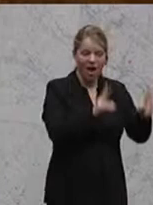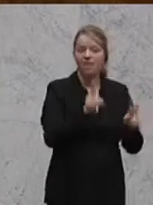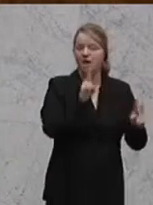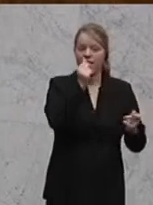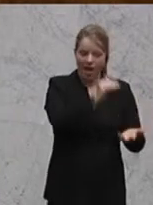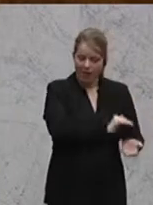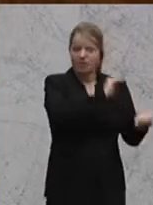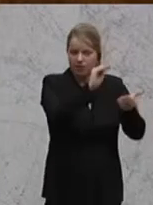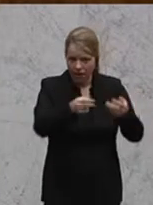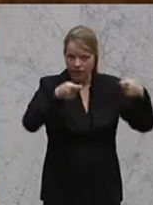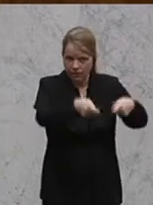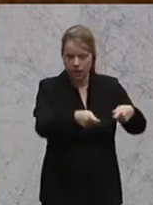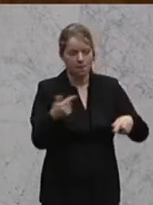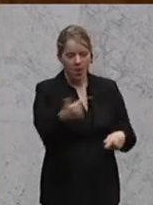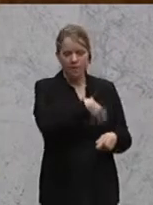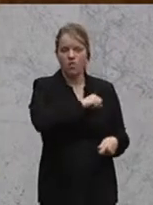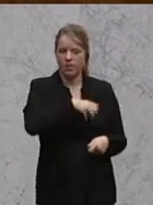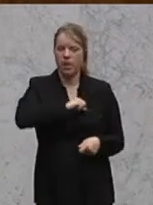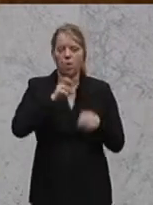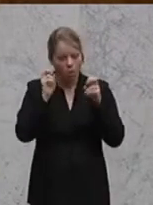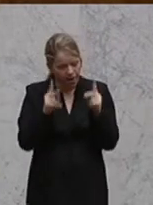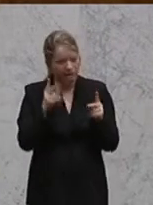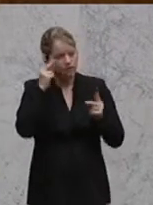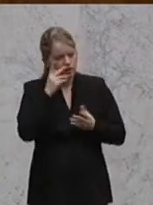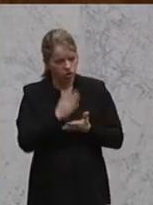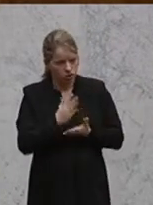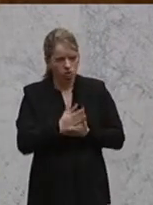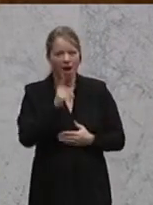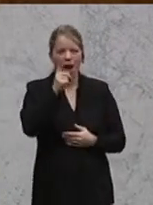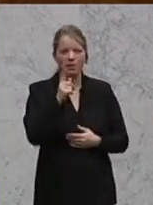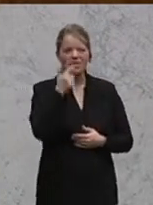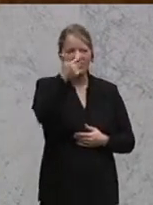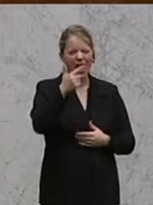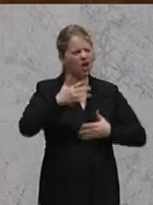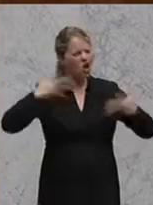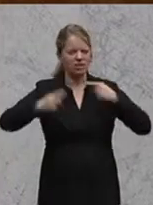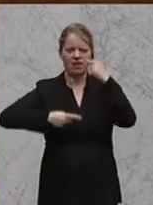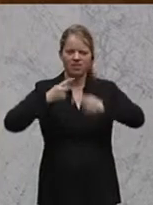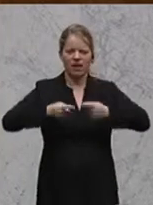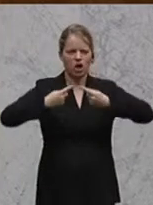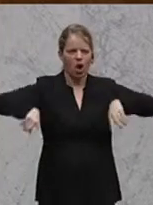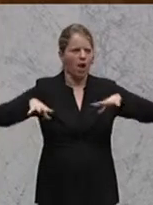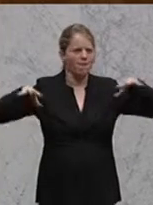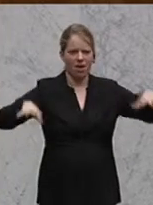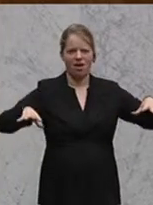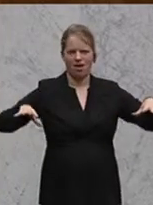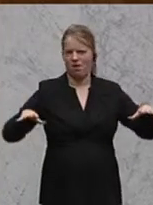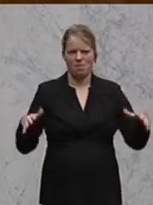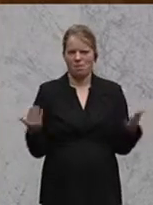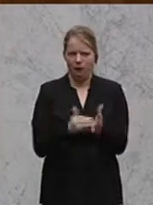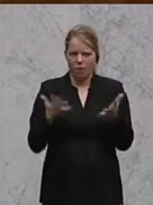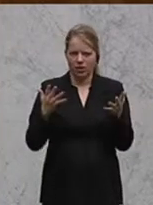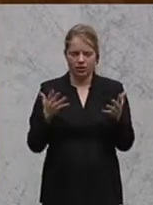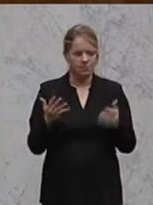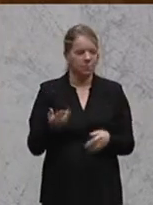zu beiderseitigem Vorteil. Das mag man ja noch einsehen. Aber doch nicht zwischen zwei entwickelten Wirtschaftsräumen. Und jetzt erkläre ich dem Bundeskanzler überhaupt